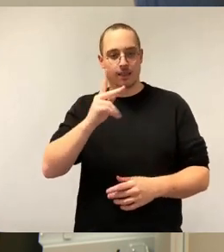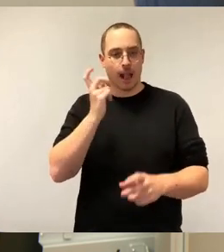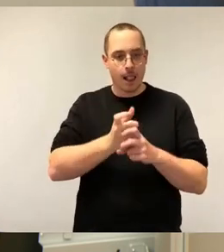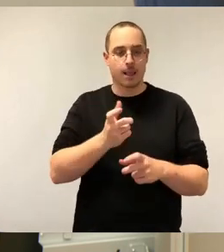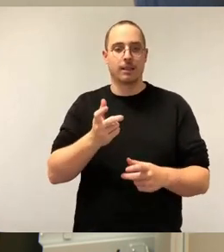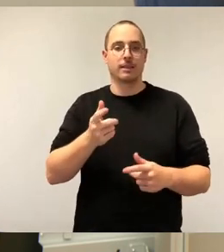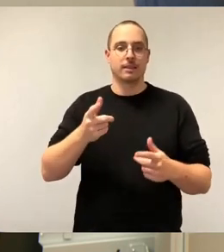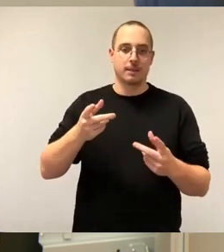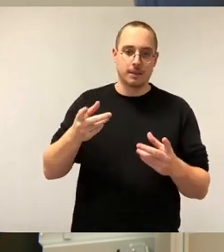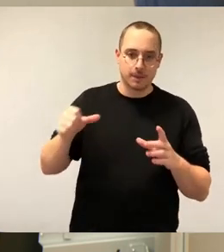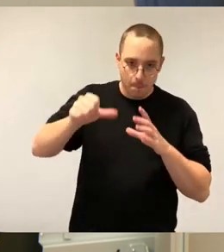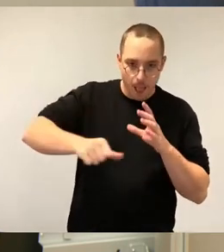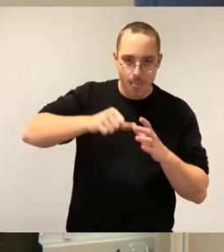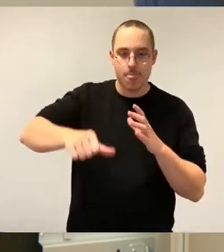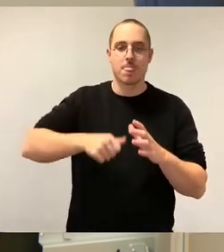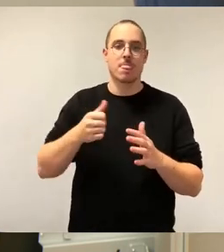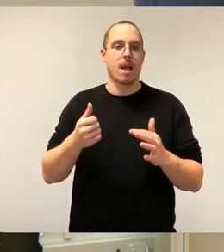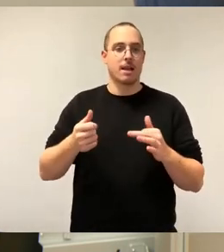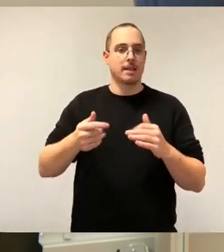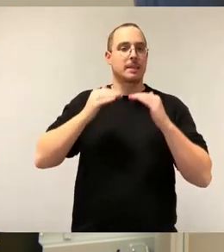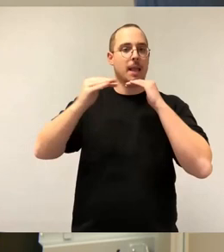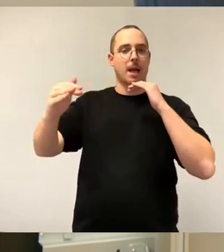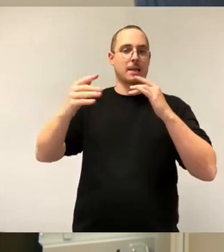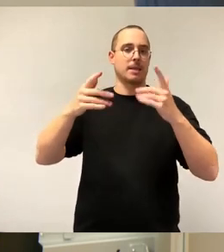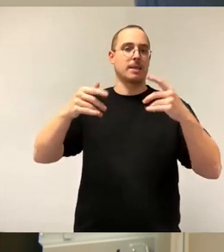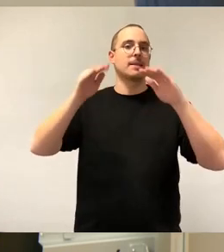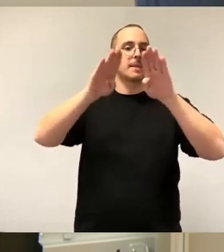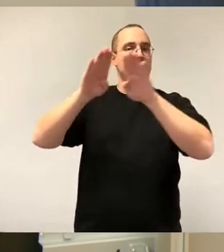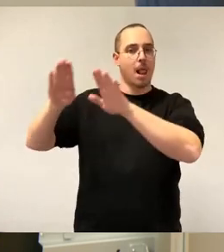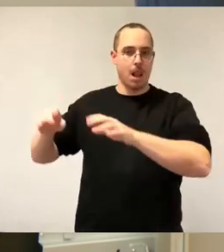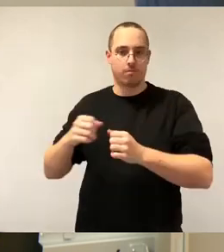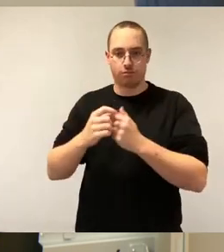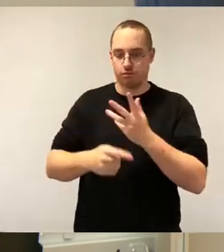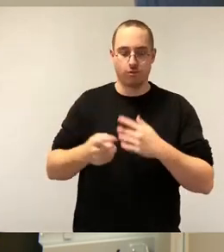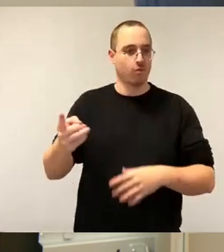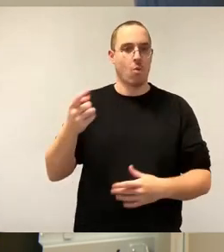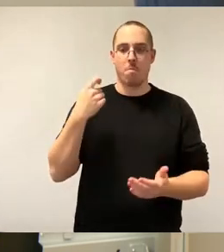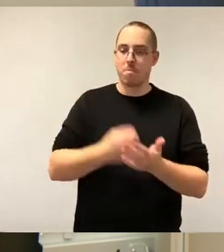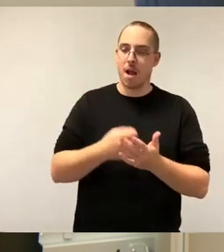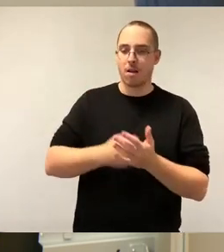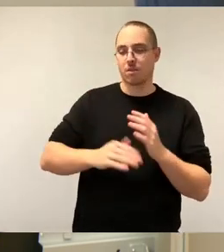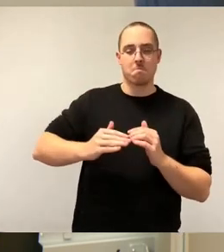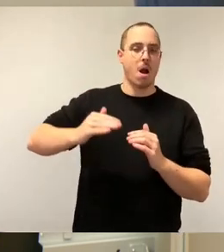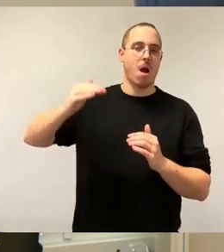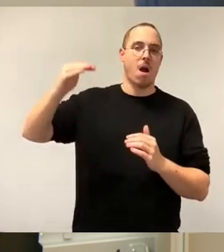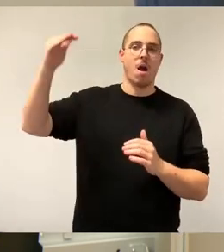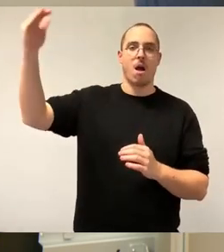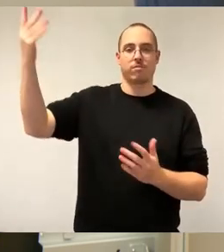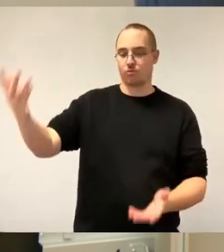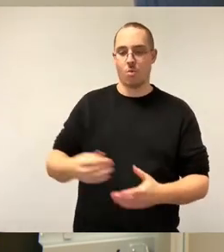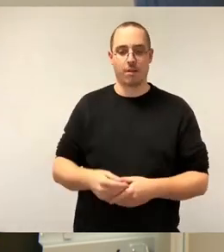Es kann also gut sein, dass der heute vorgeschlagene Zuschuss noch nicht einmal reicht, um die Baukostensteigerung für das kommende Jahr abzudecken.